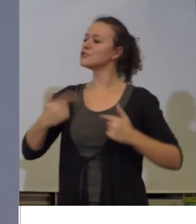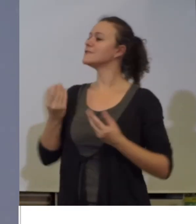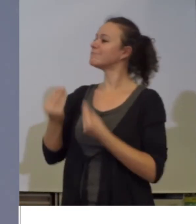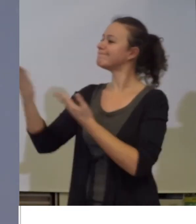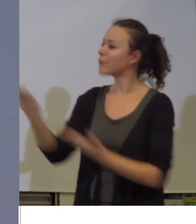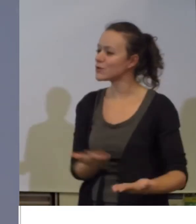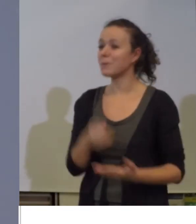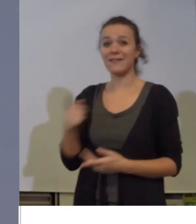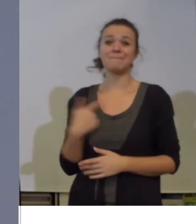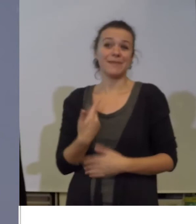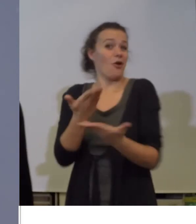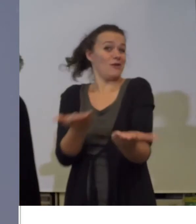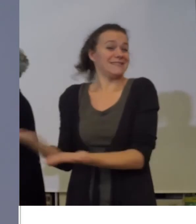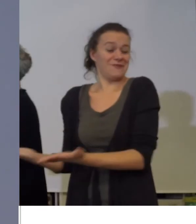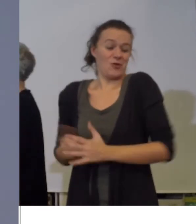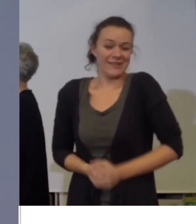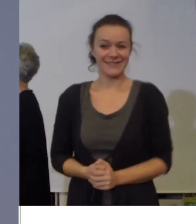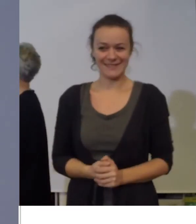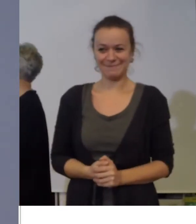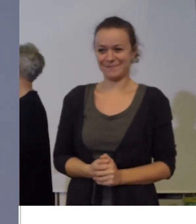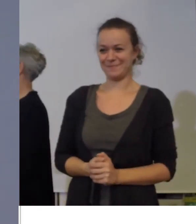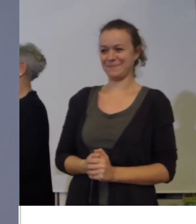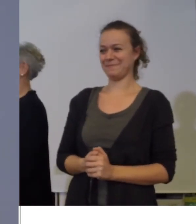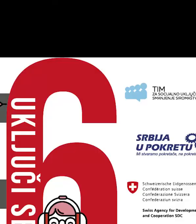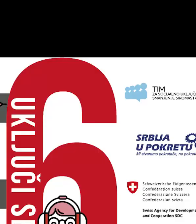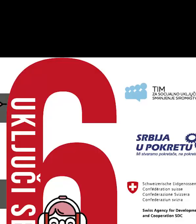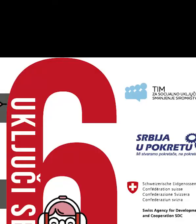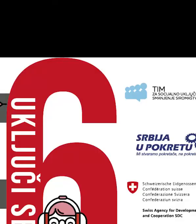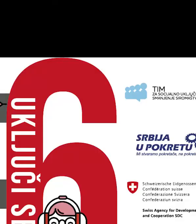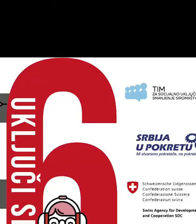domaćice i gostoprimljive i tako. Eto, izvola se.